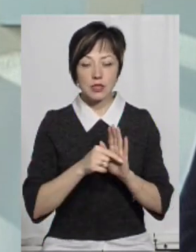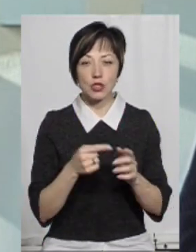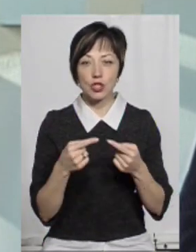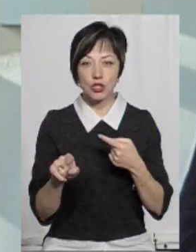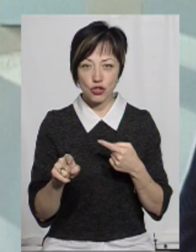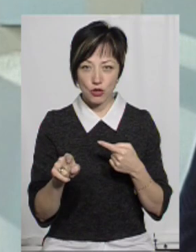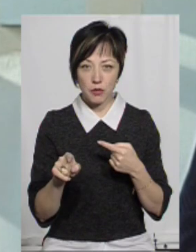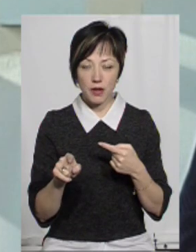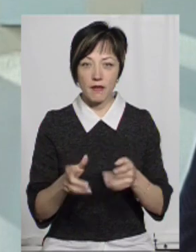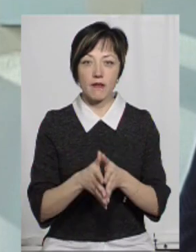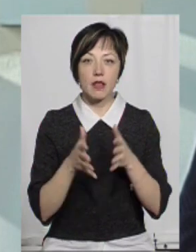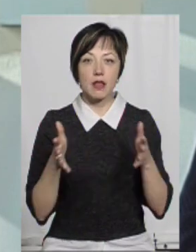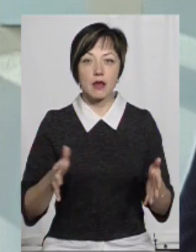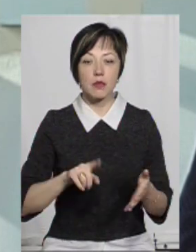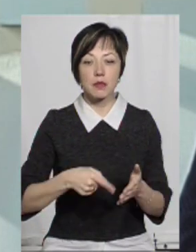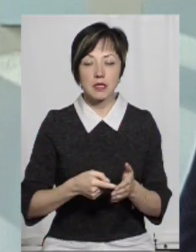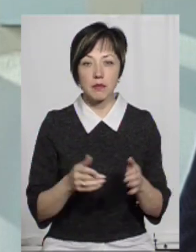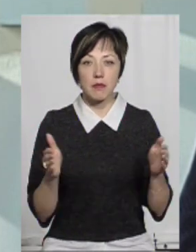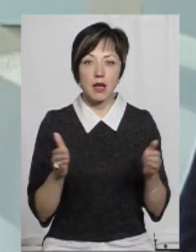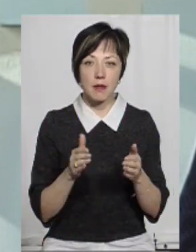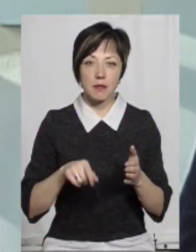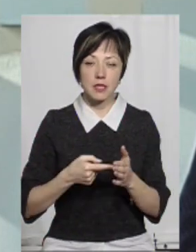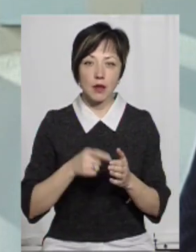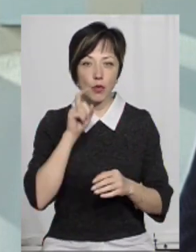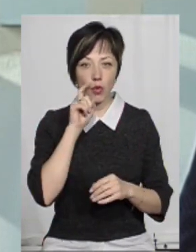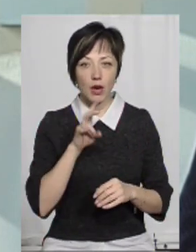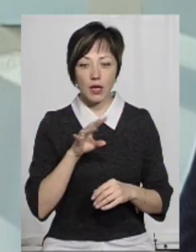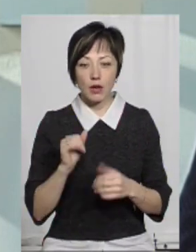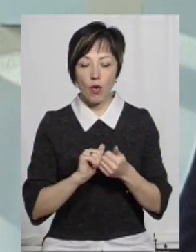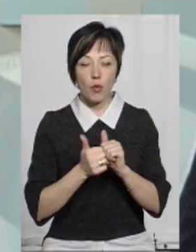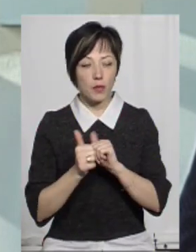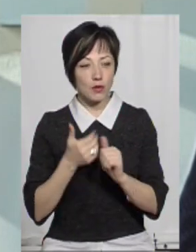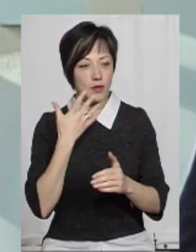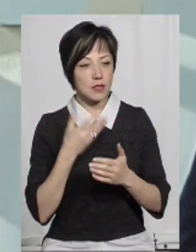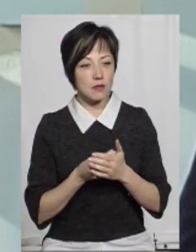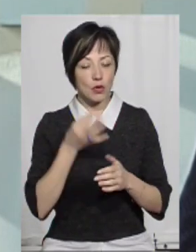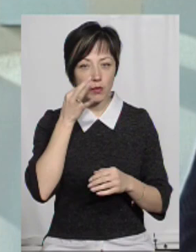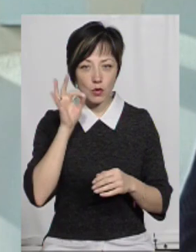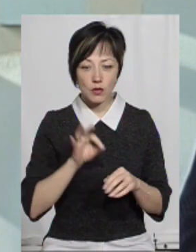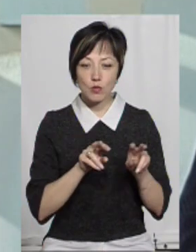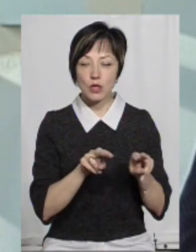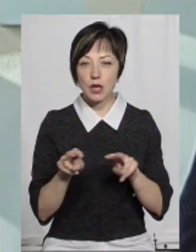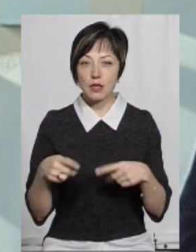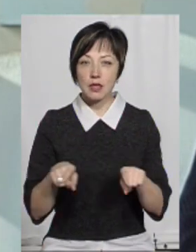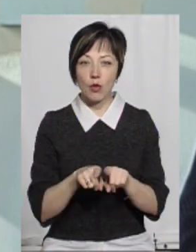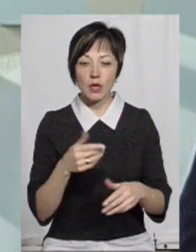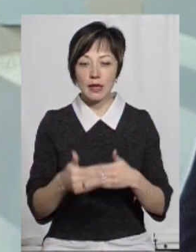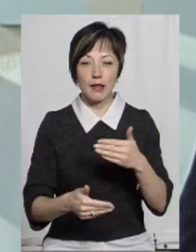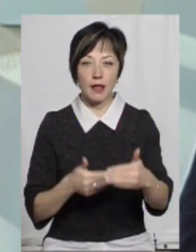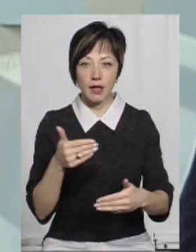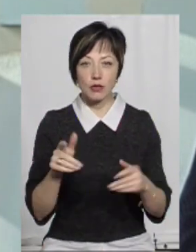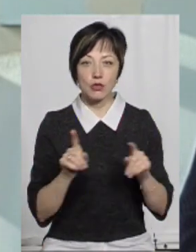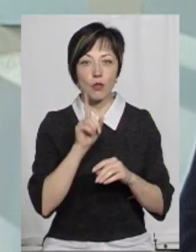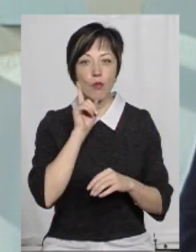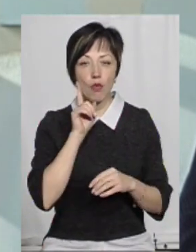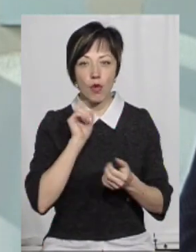іншими великими містами, малими містами України, обмінюватися своїм досвідом. І ми спостерігаємо за такою тенденцією, що